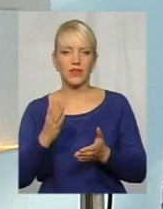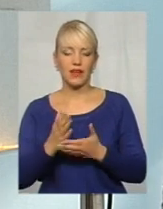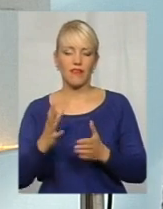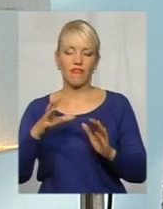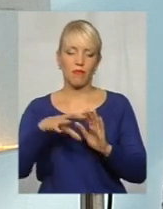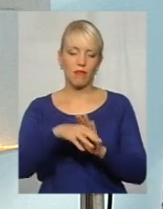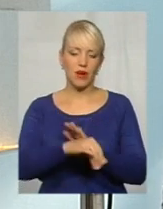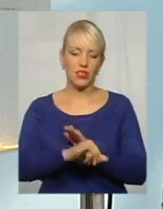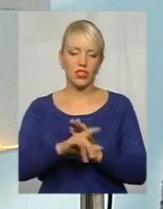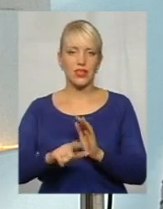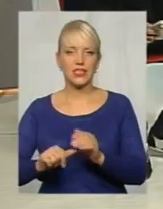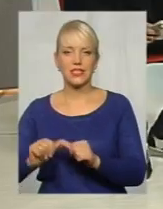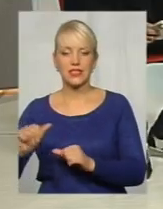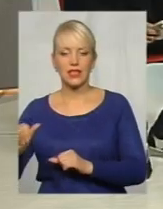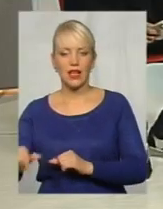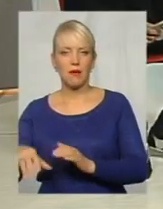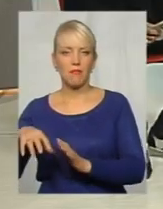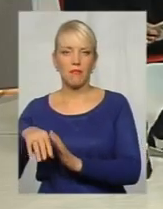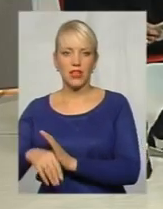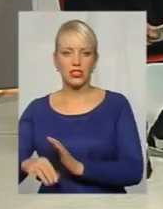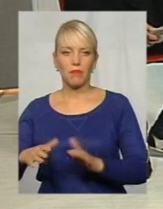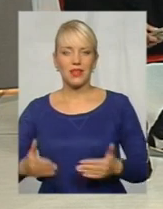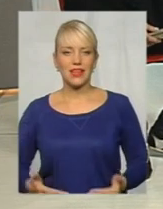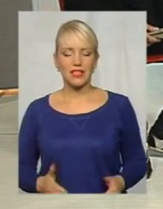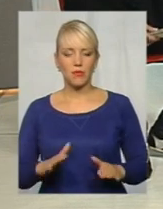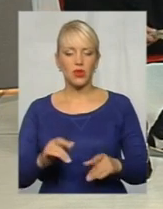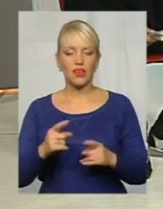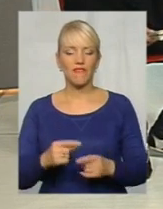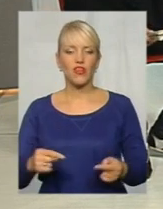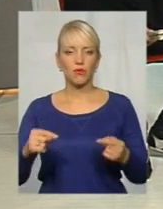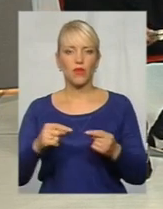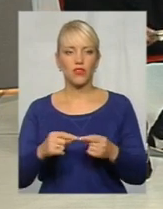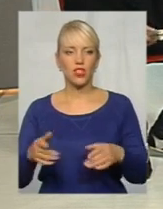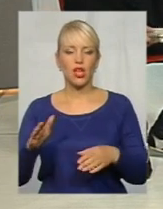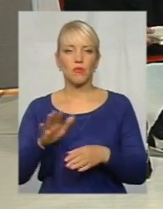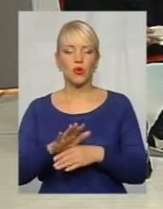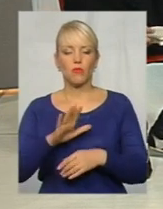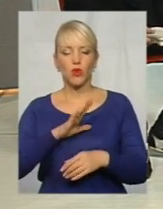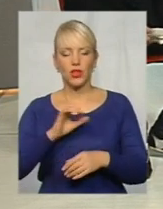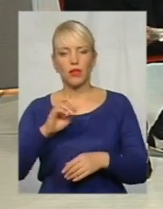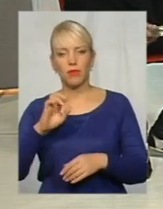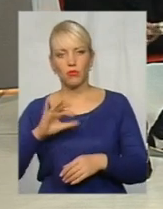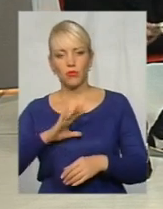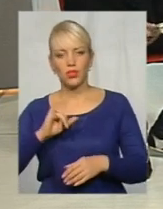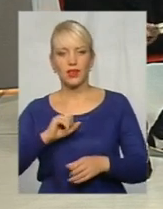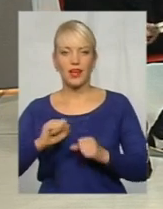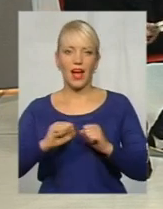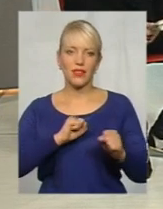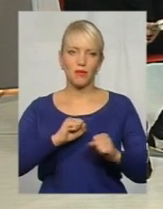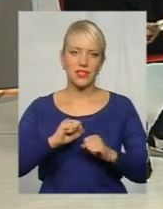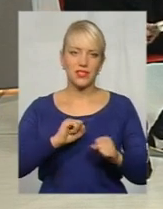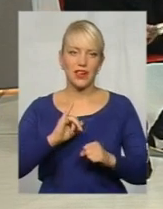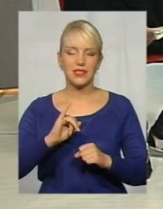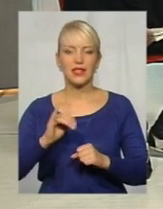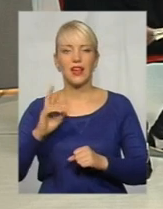і за межами населених пунктів. І, відповідно, розпорядниками даних земель могли бути як адміністрація, так і сільські ради.